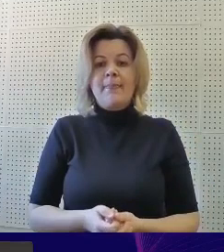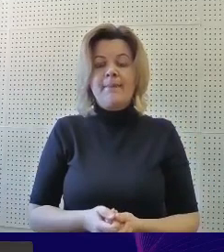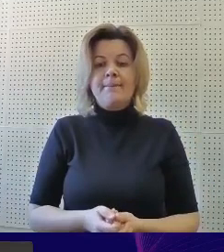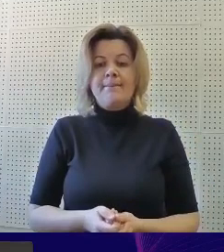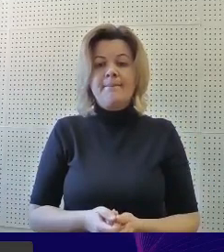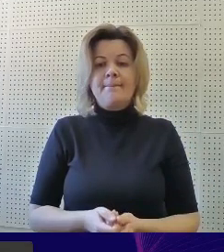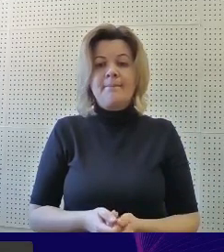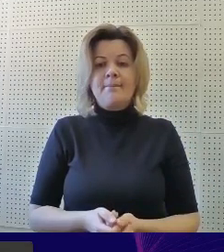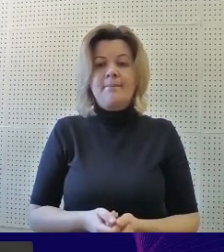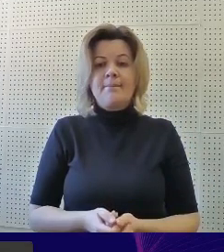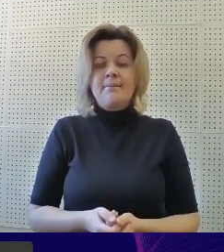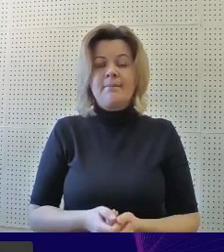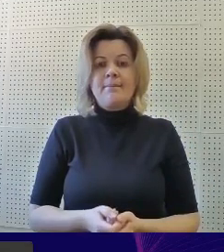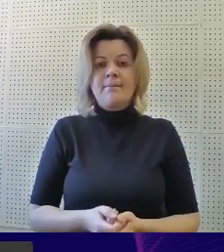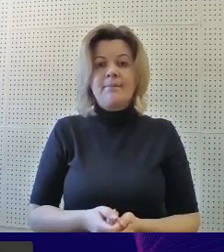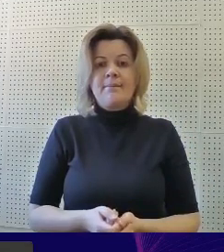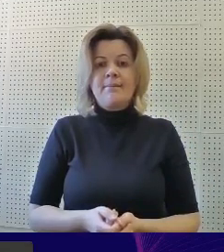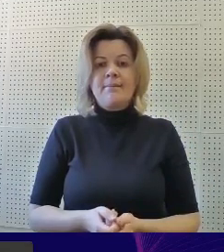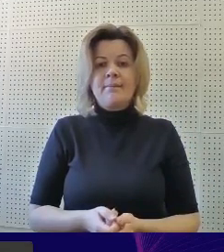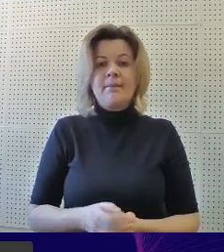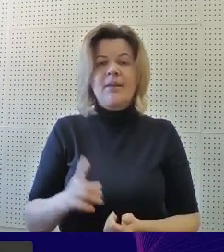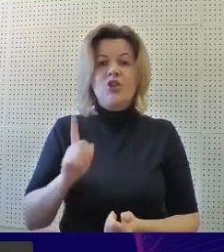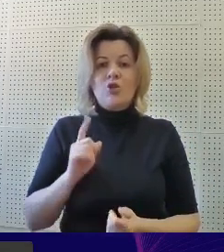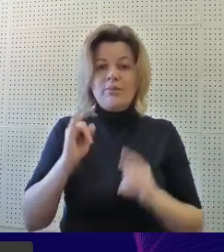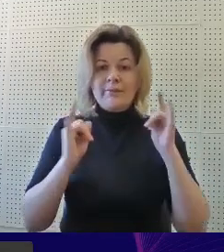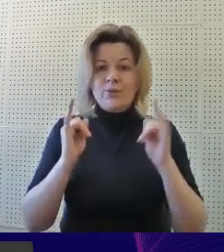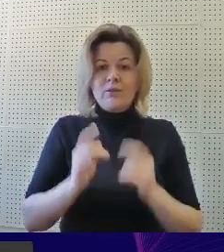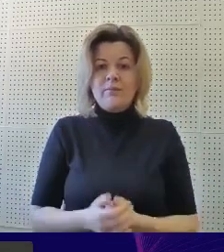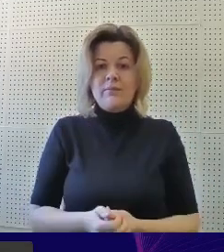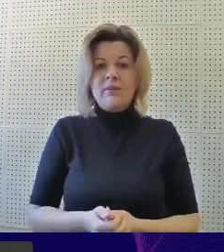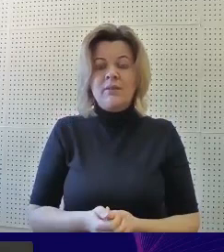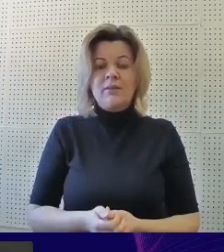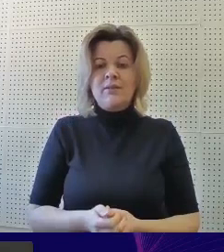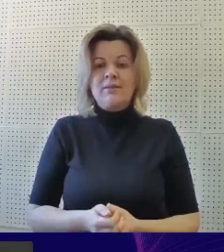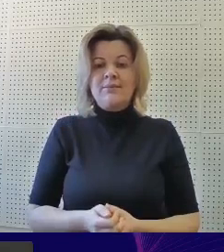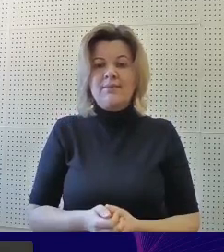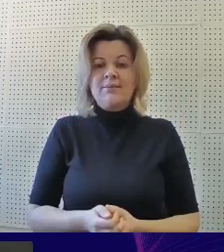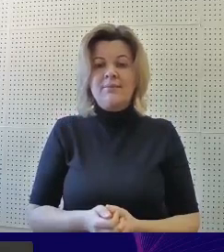Ирина, у вас звук выключен сейчас. Вас не слышно.